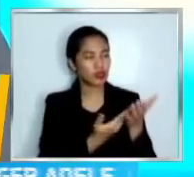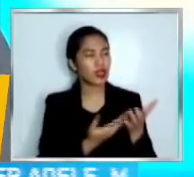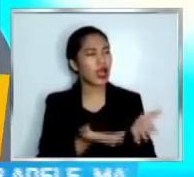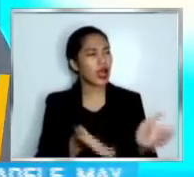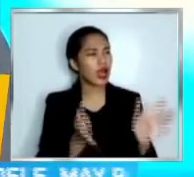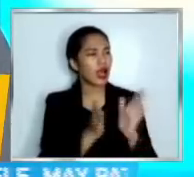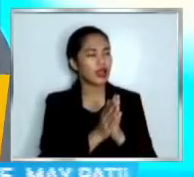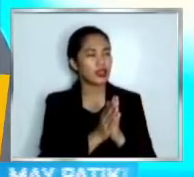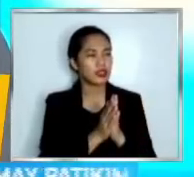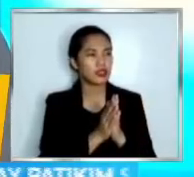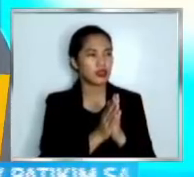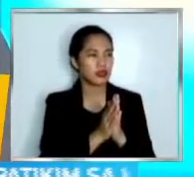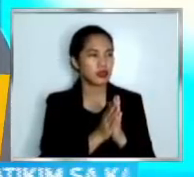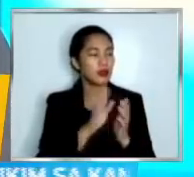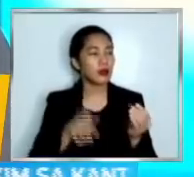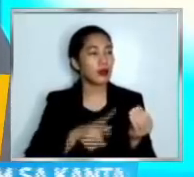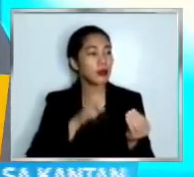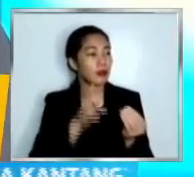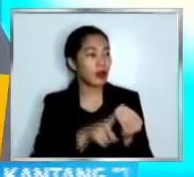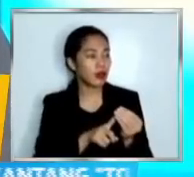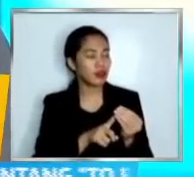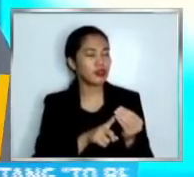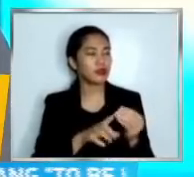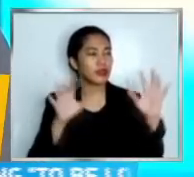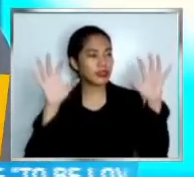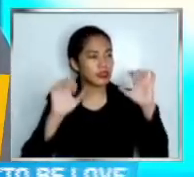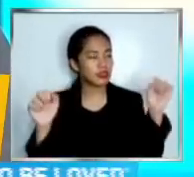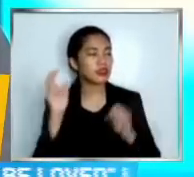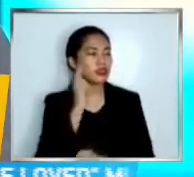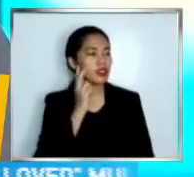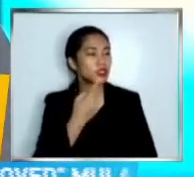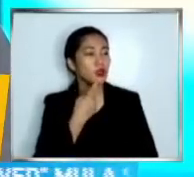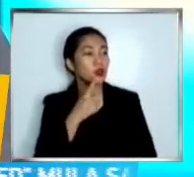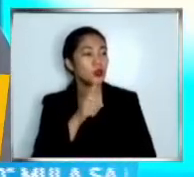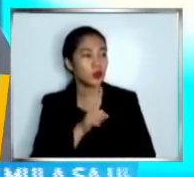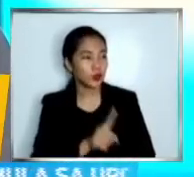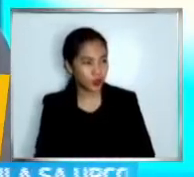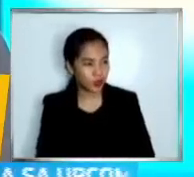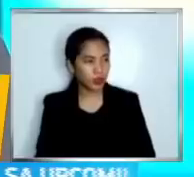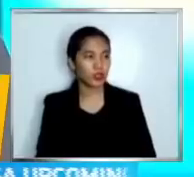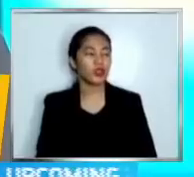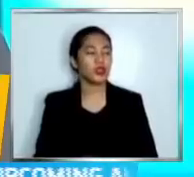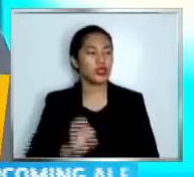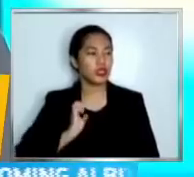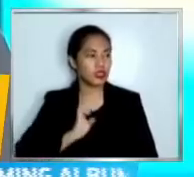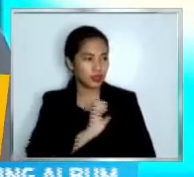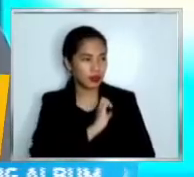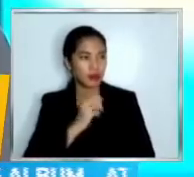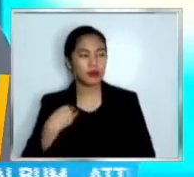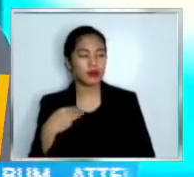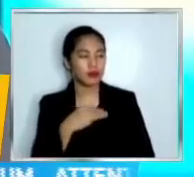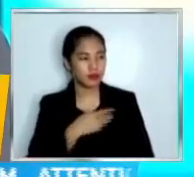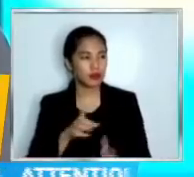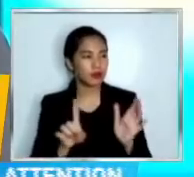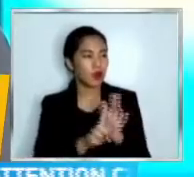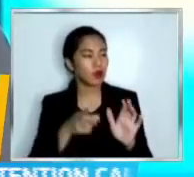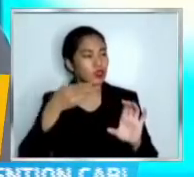Pangulong Duterte na dumaloh yung mga cabinet officials sa mga pagdinig ng Senate Blue Ribbon Committee. Kaugnay nga po dun sa maanumalyo